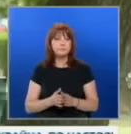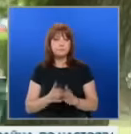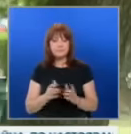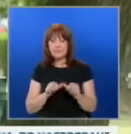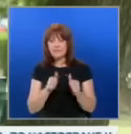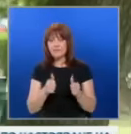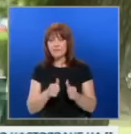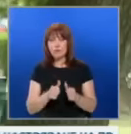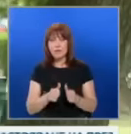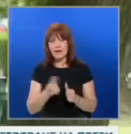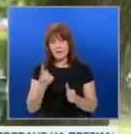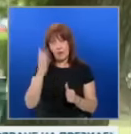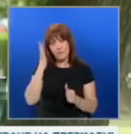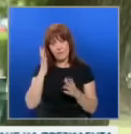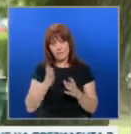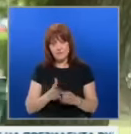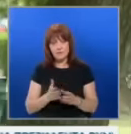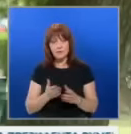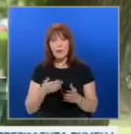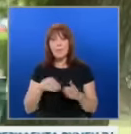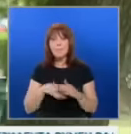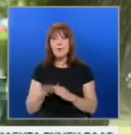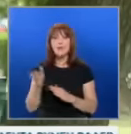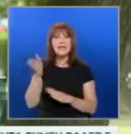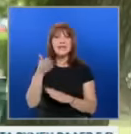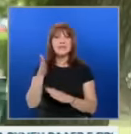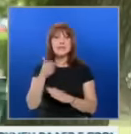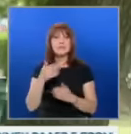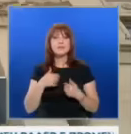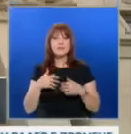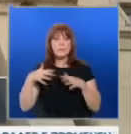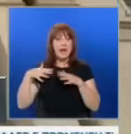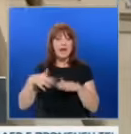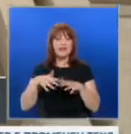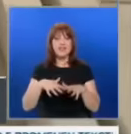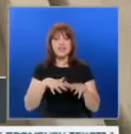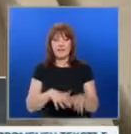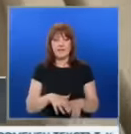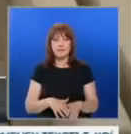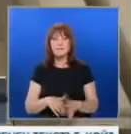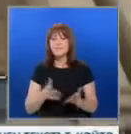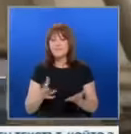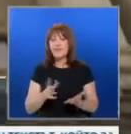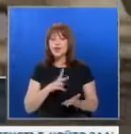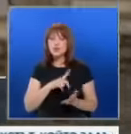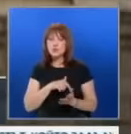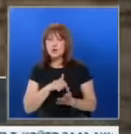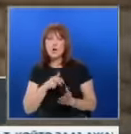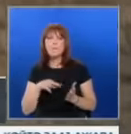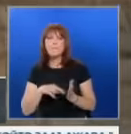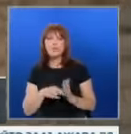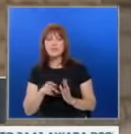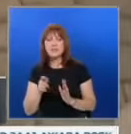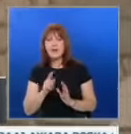за формира на евроатлантическо правителство под знамето на това, че имаме нашестие на потенизма. Политолози и социолози на този етап